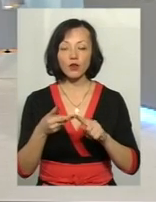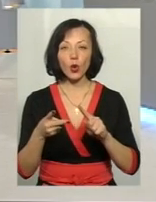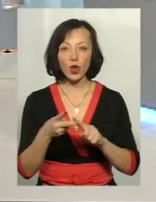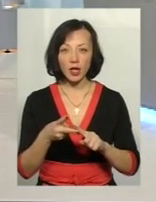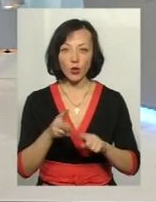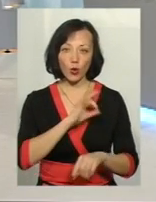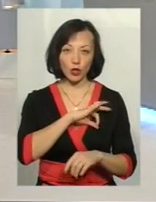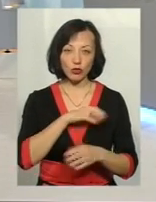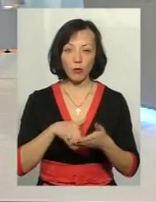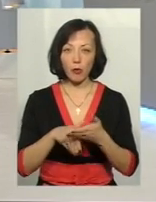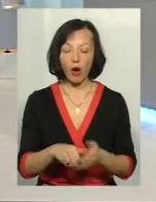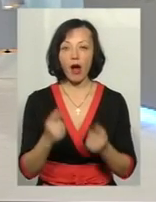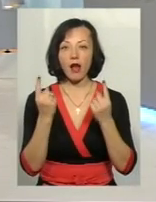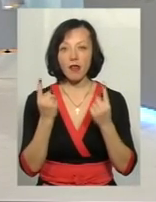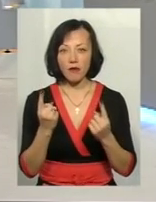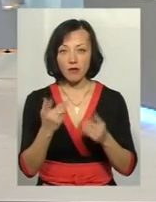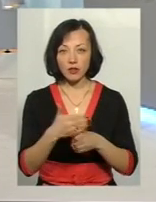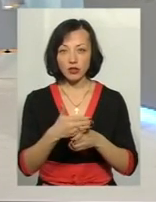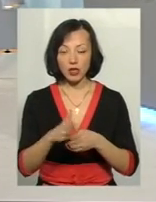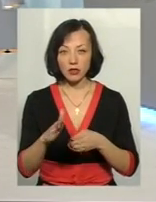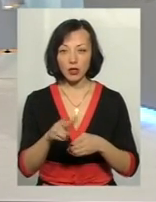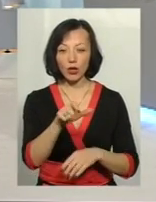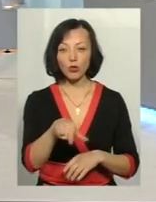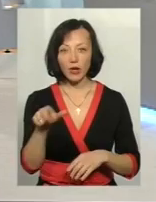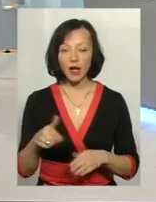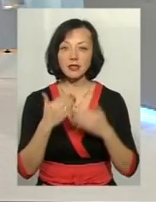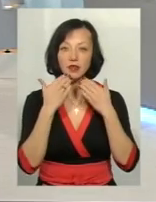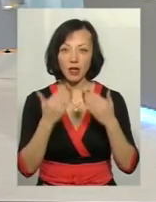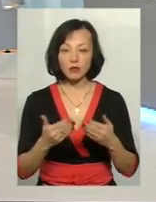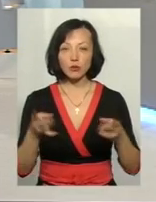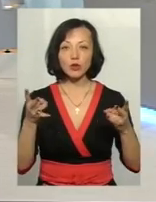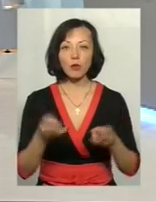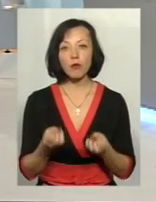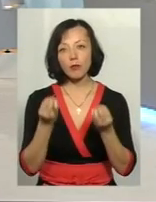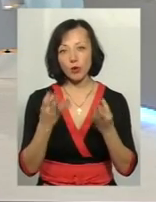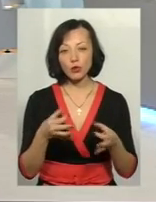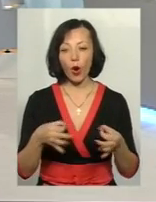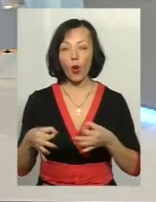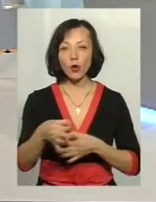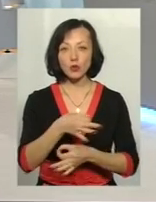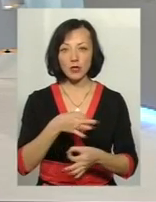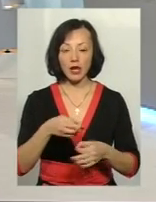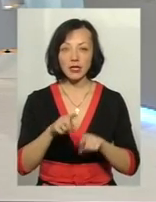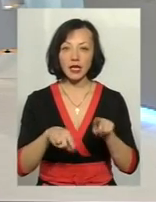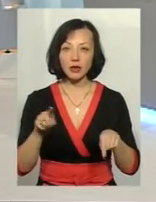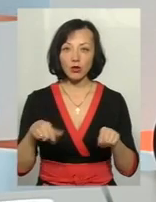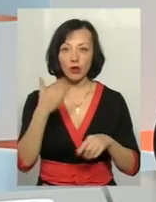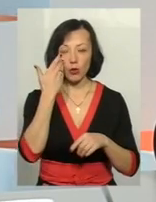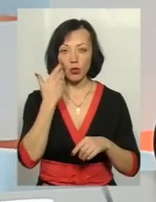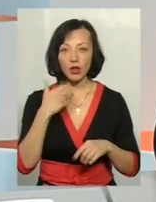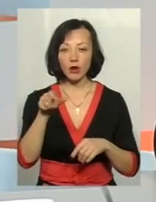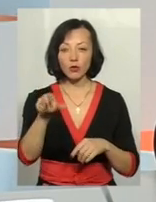А в принципі, легова доля людей, які звертається, вони потребують просто консультацій. Інколи, коли людина